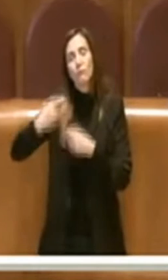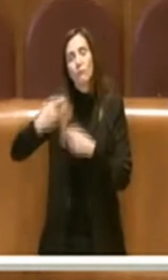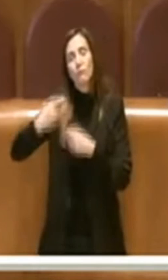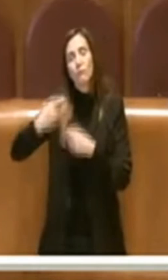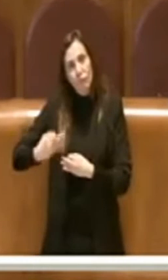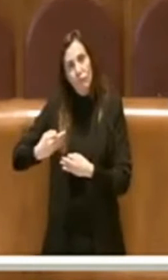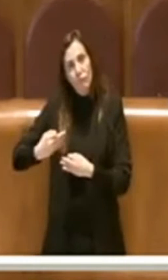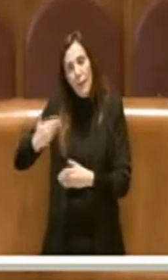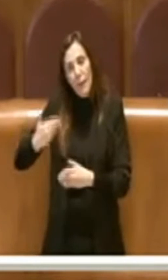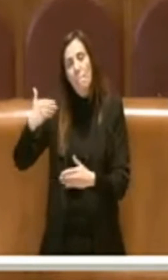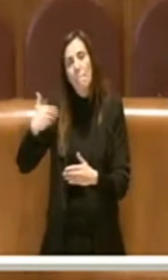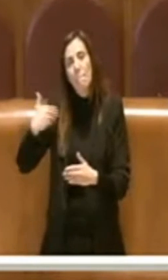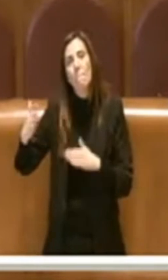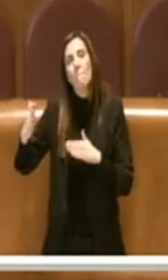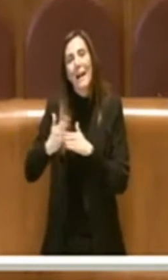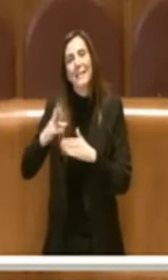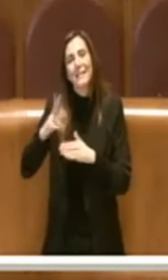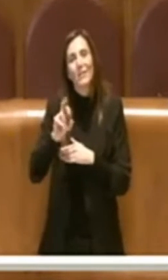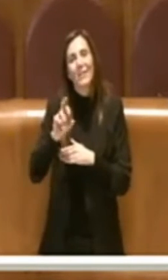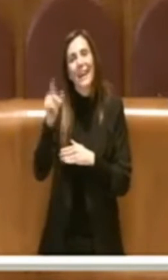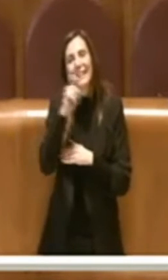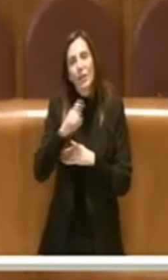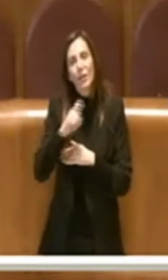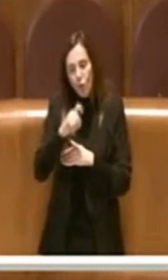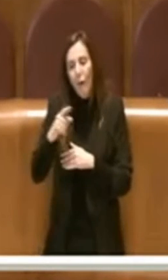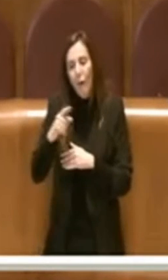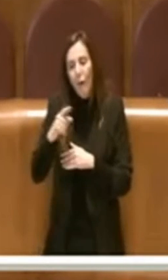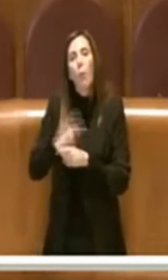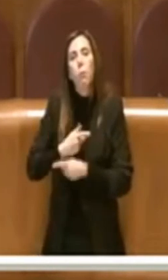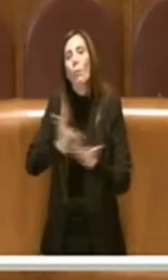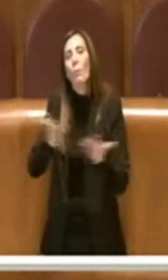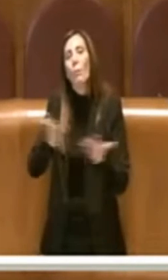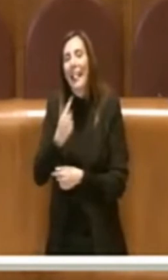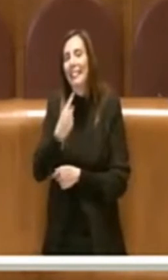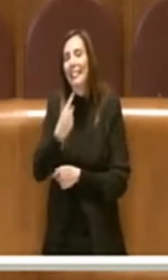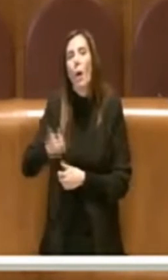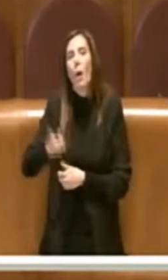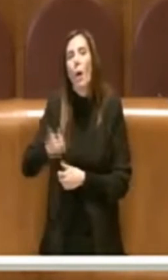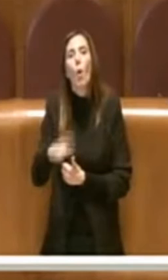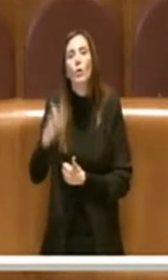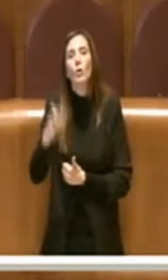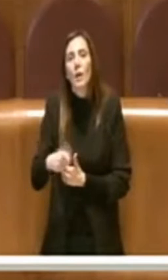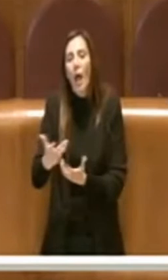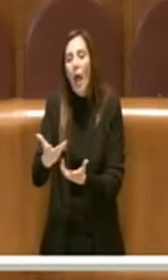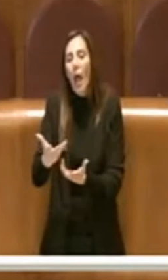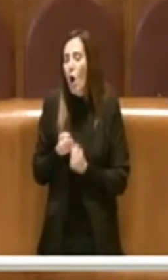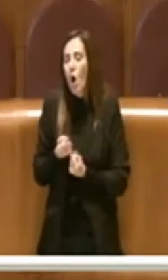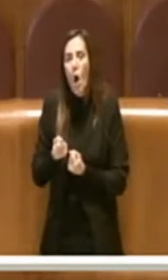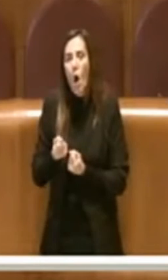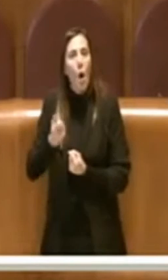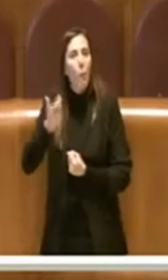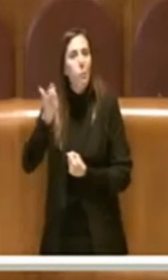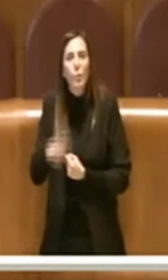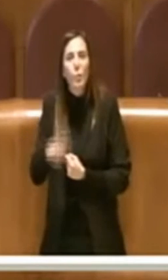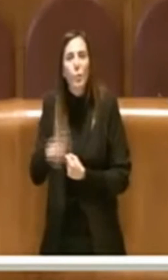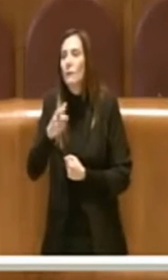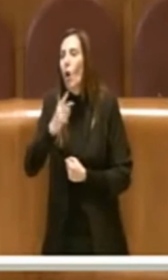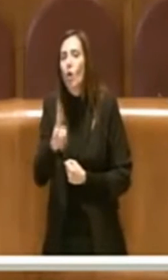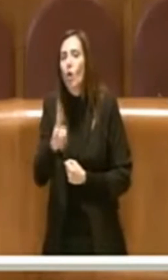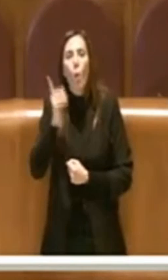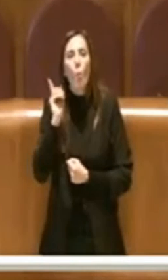entro 30 giorni motivando pubblicamente l'eventuale non accoglimento dell'indirizzo politico espresso